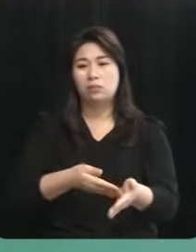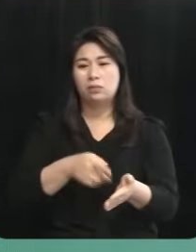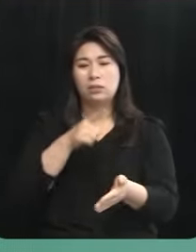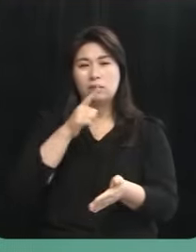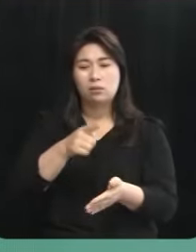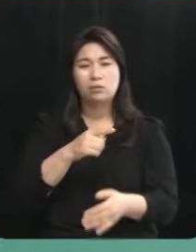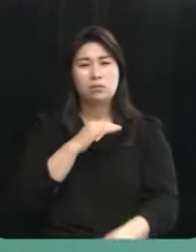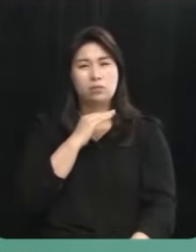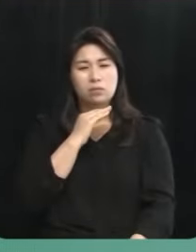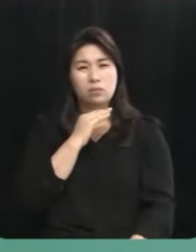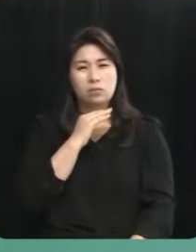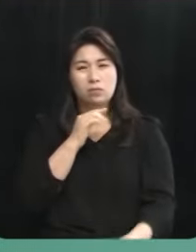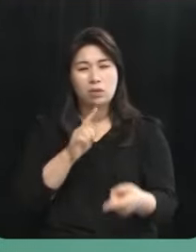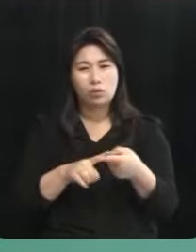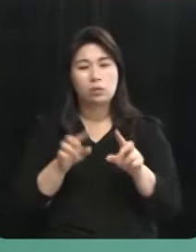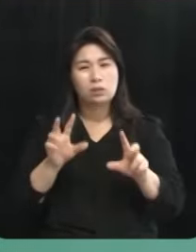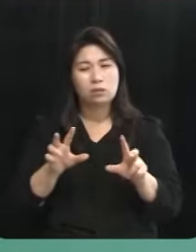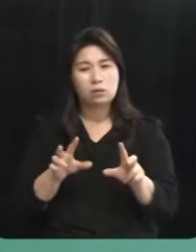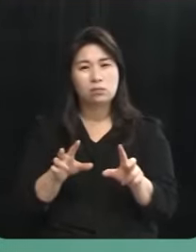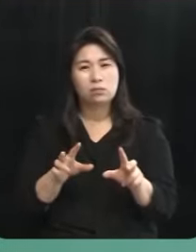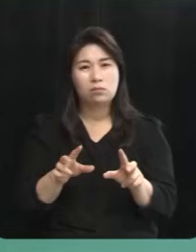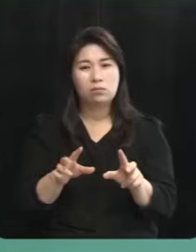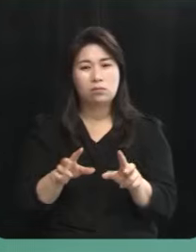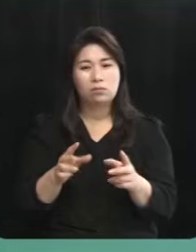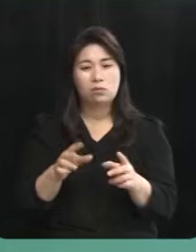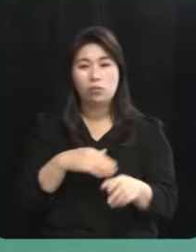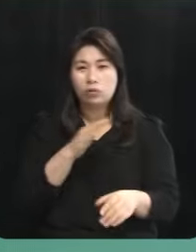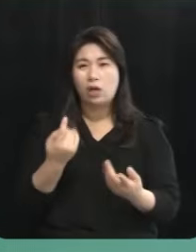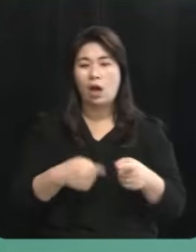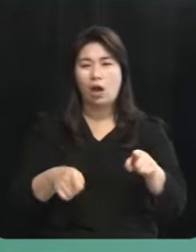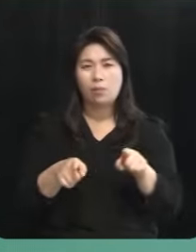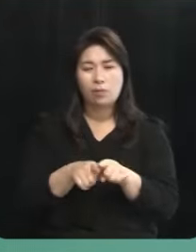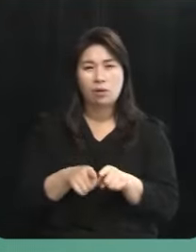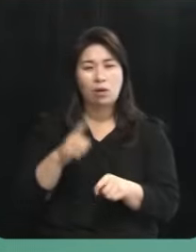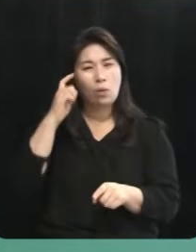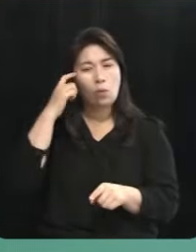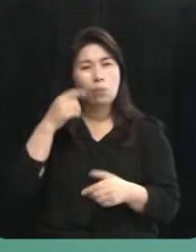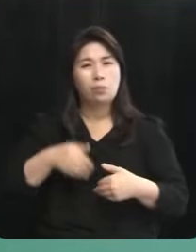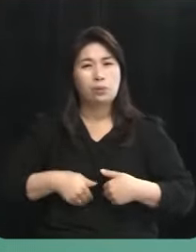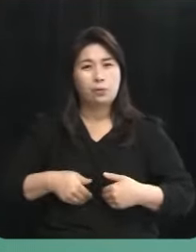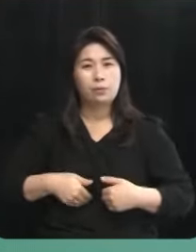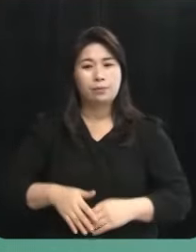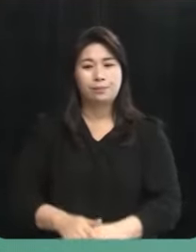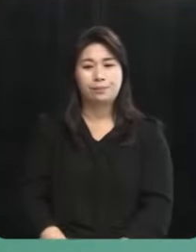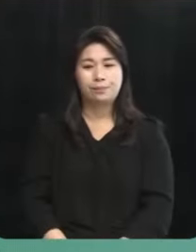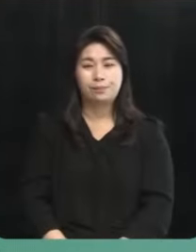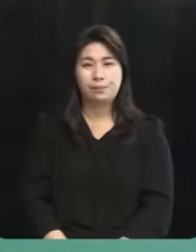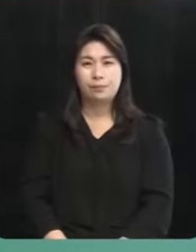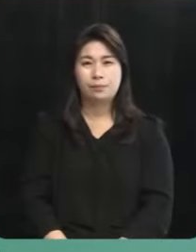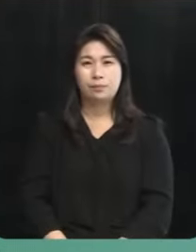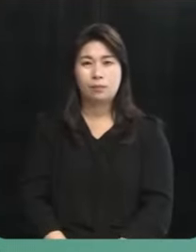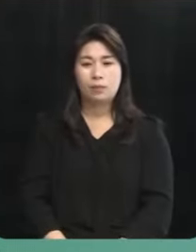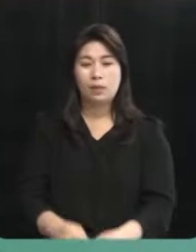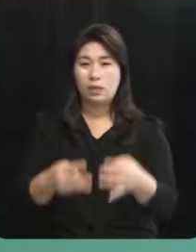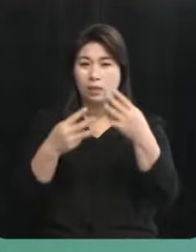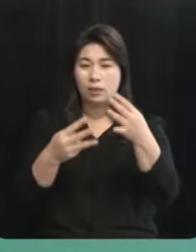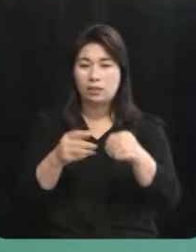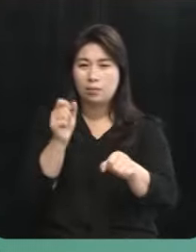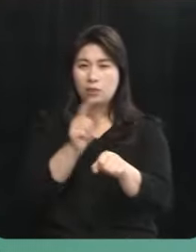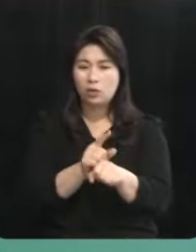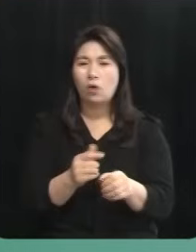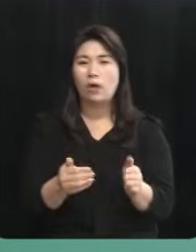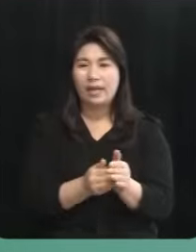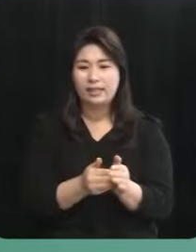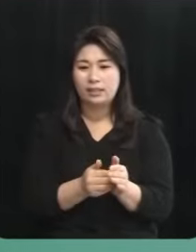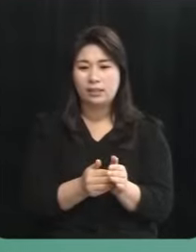열망 또한 지금의 뜻을 우리가 함께 되새겨봐야 할 때라고 생각합니다 그런 측면에서 4.3의 성격까지